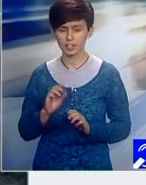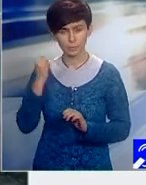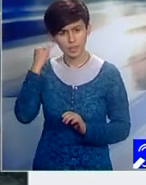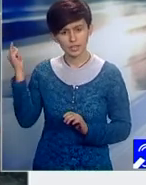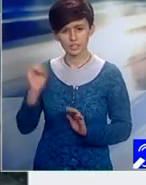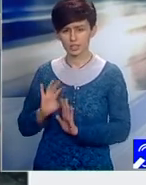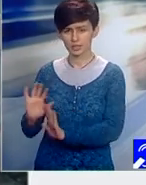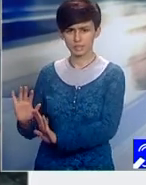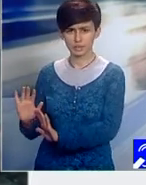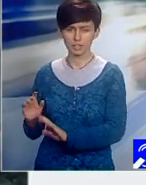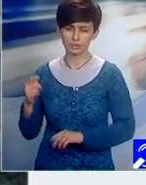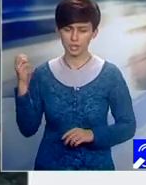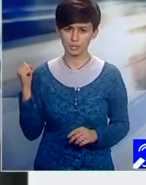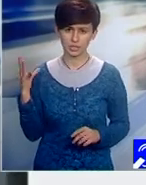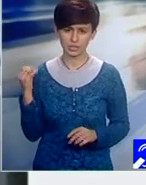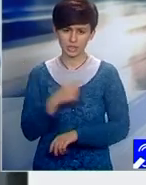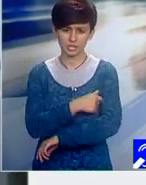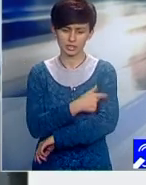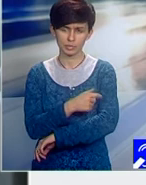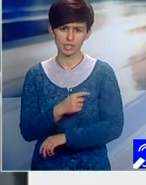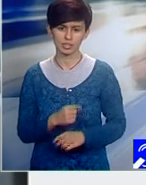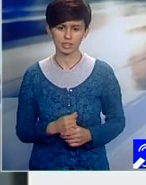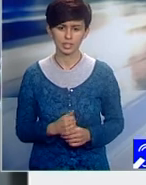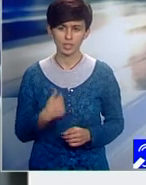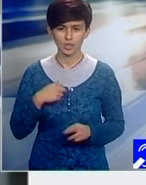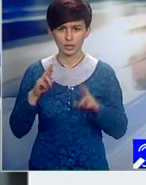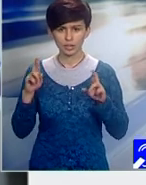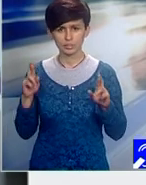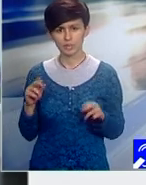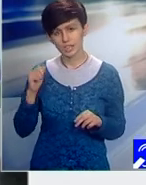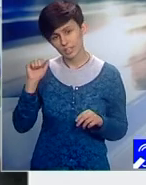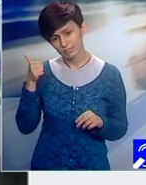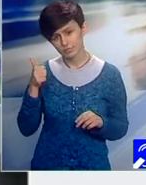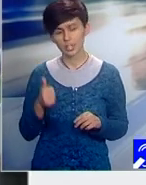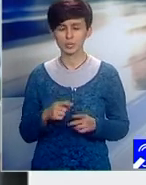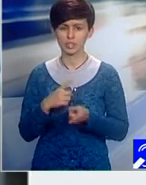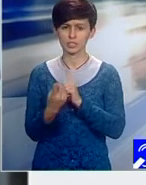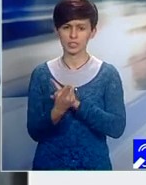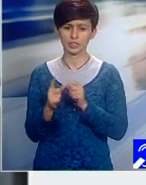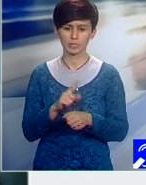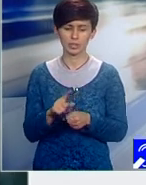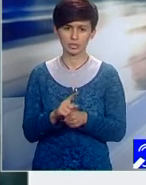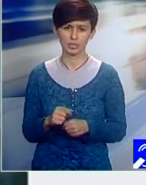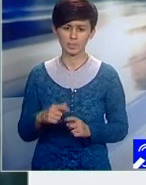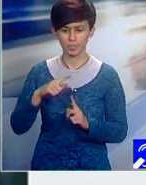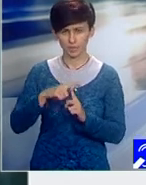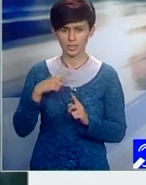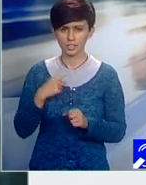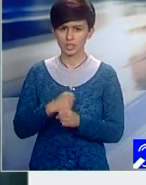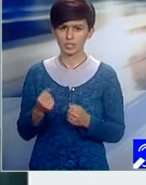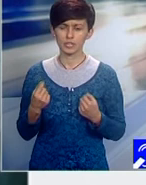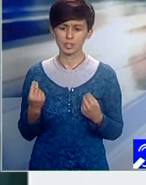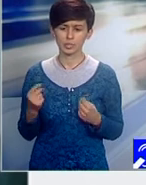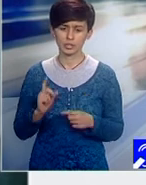În ziua de astăzi nu, dar sper că în ziua de mâine se vor schimba lucrurile. Teoretică este foarte bună ordonanța. Însă noi în federație avem oameni care au fost